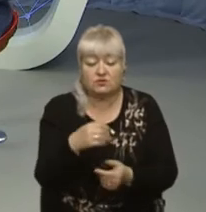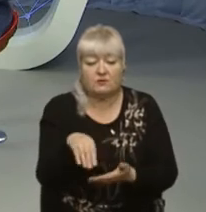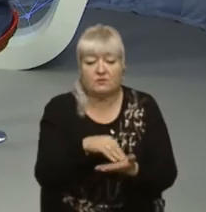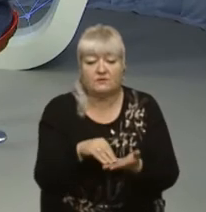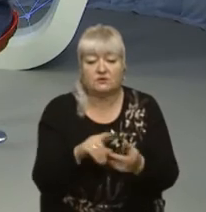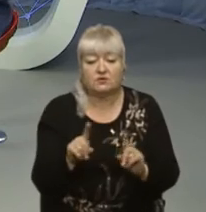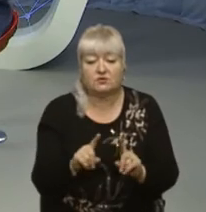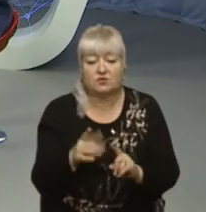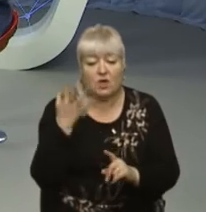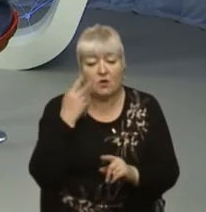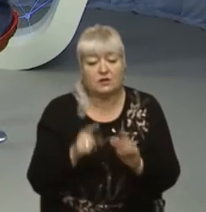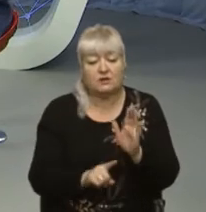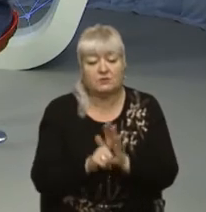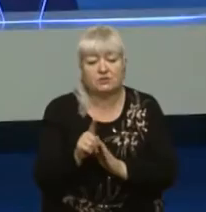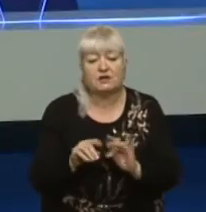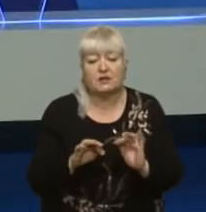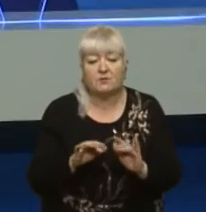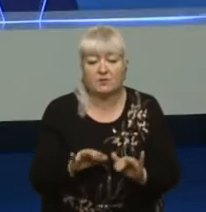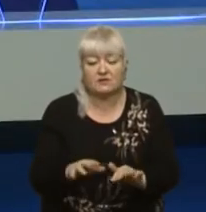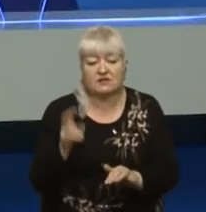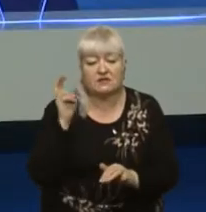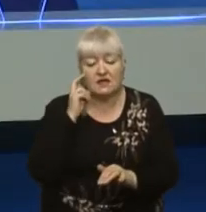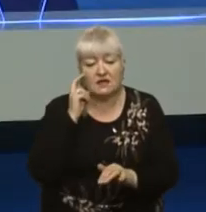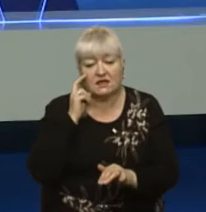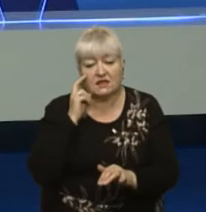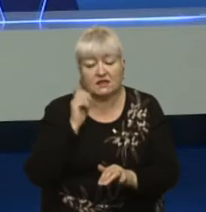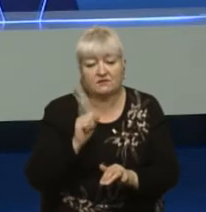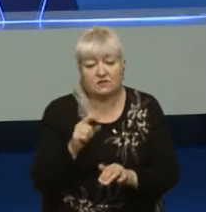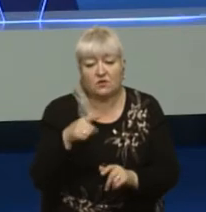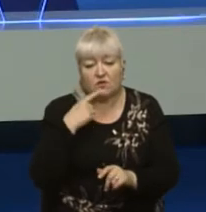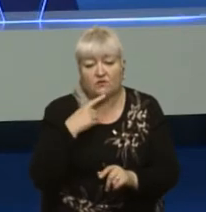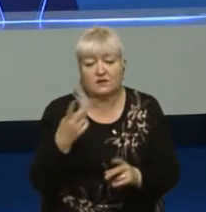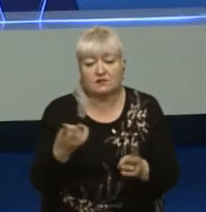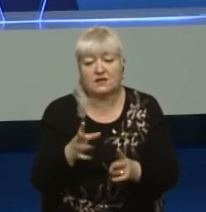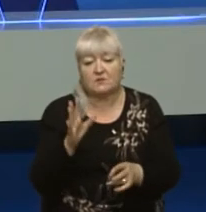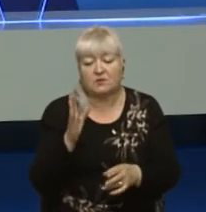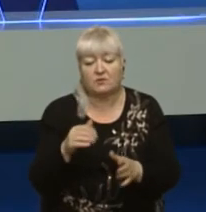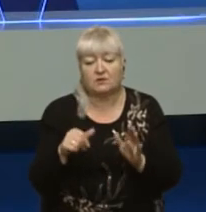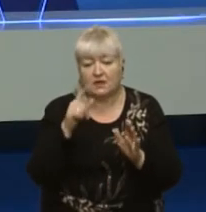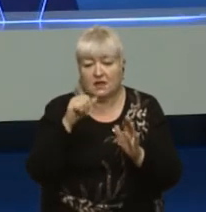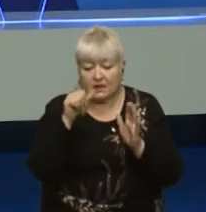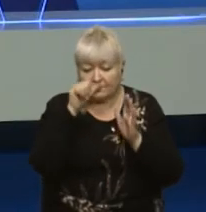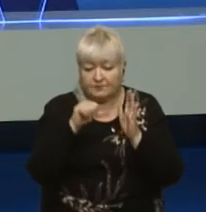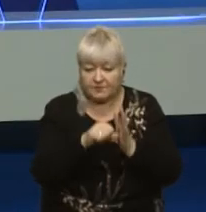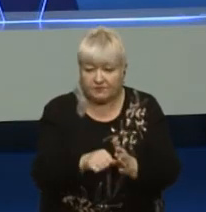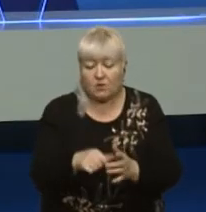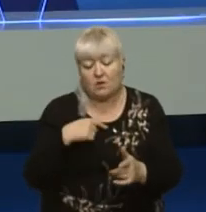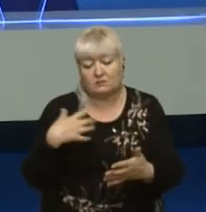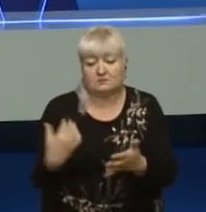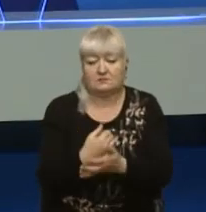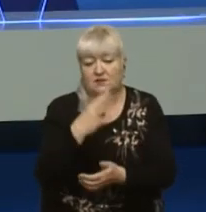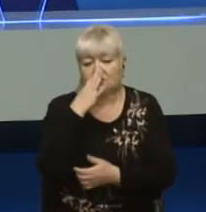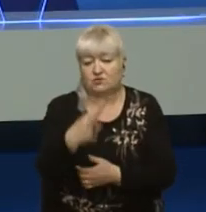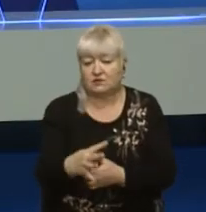що коли починали процес, київські колеги казали, що нам мінімум півроку буде потрібно. Нам вийшло це за 4 місяці спільно зі всіма.